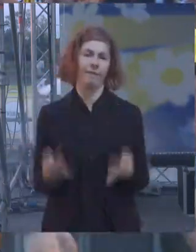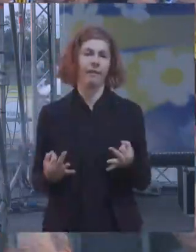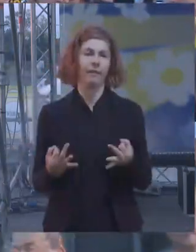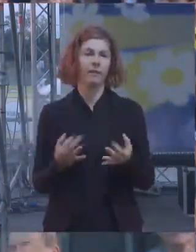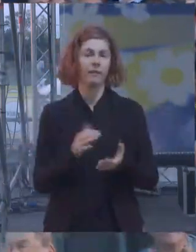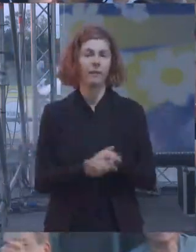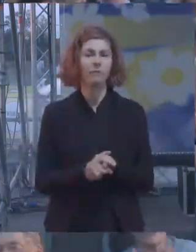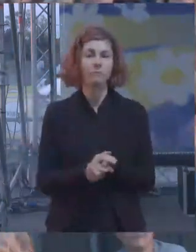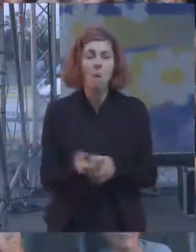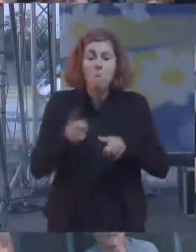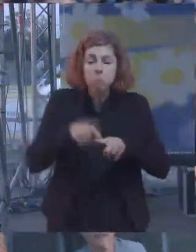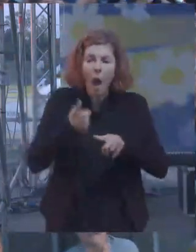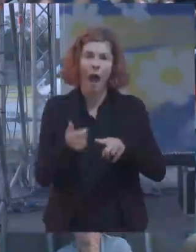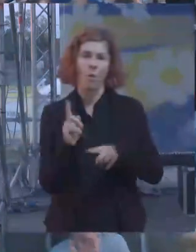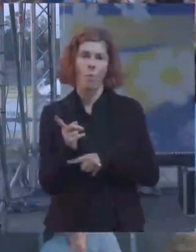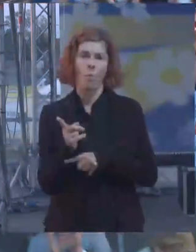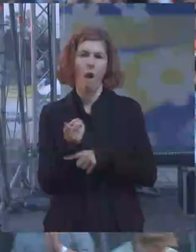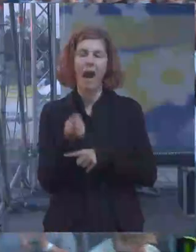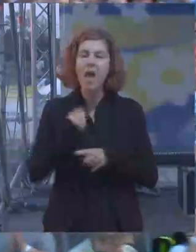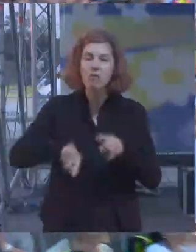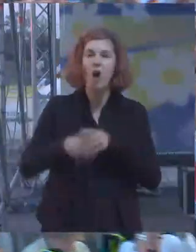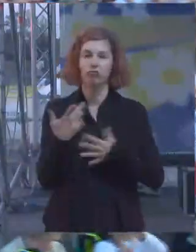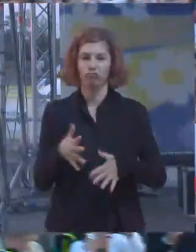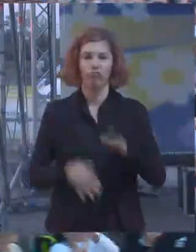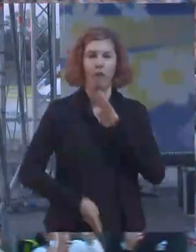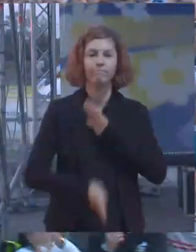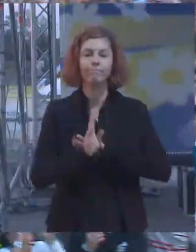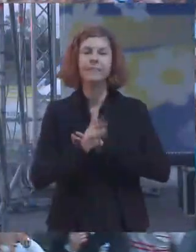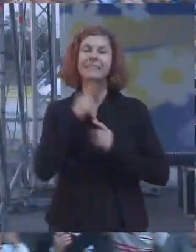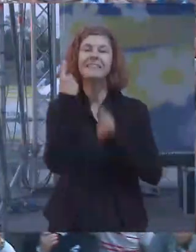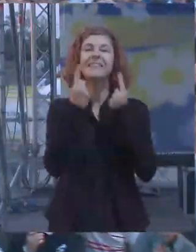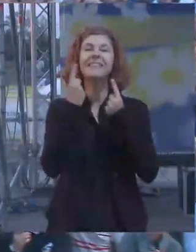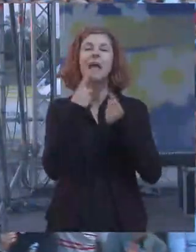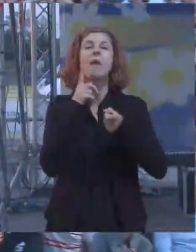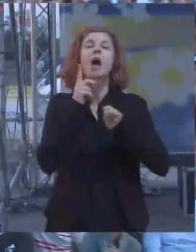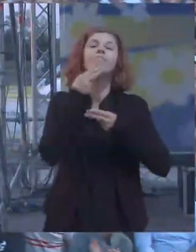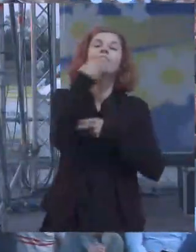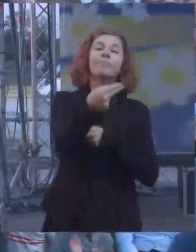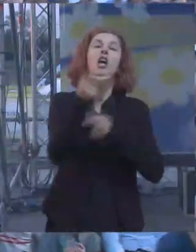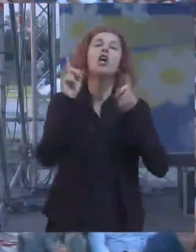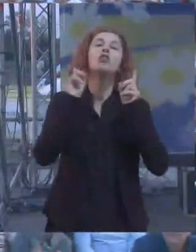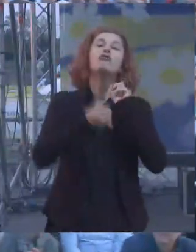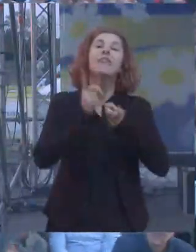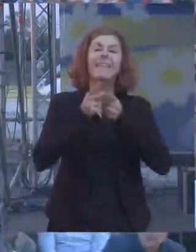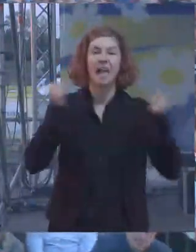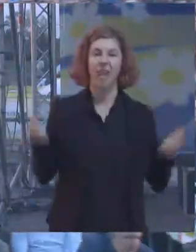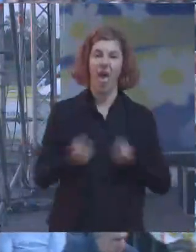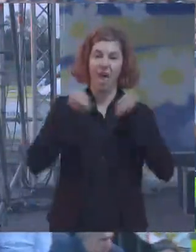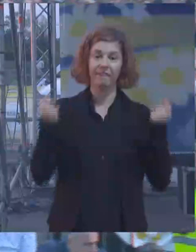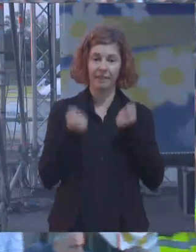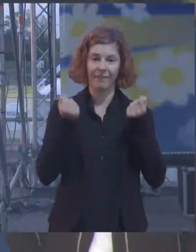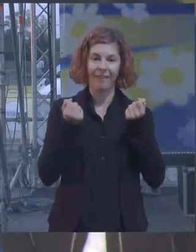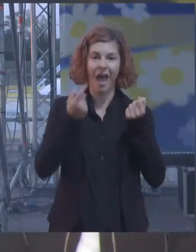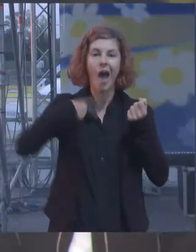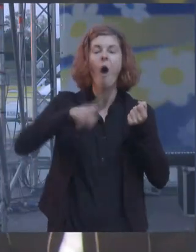quello che abbiamo voluto chiamare un sistema di cittadinanza attiva la partecipazione su cui tanto puntiamo i